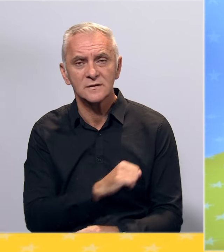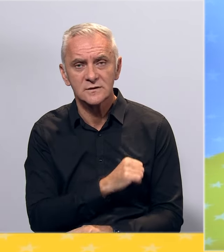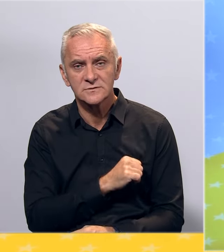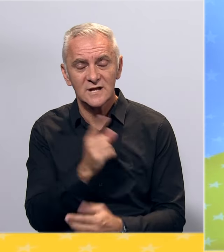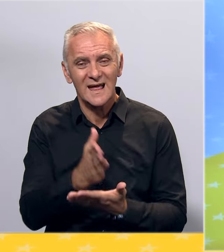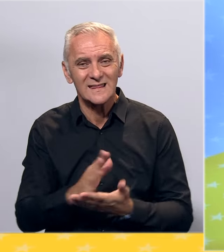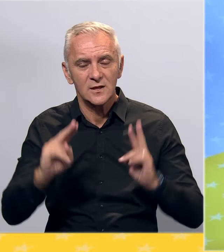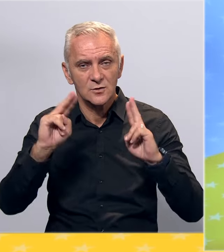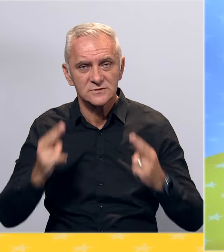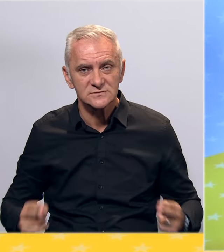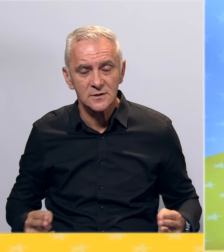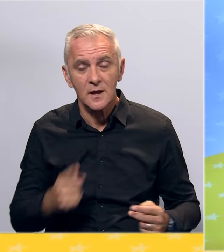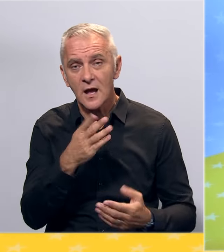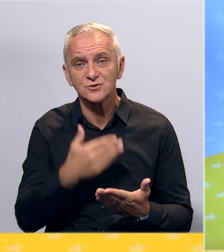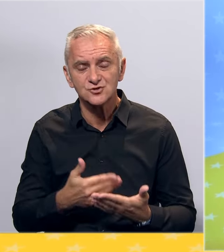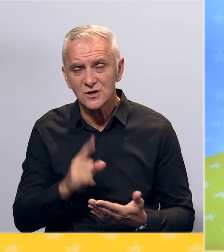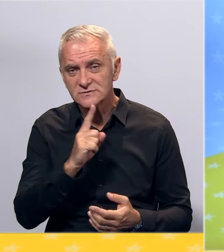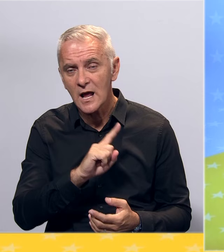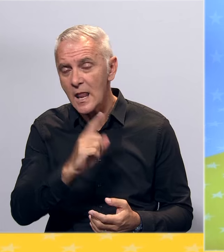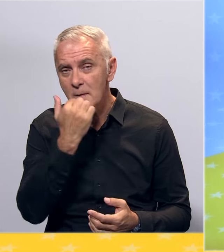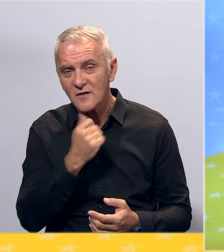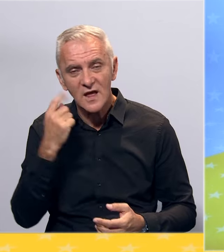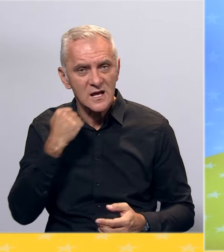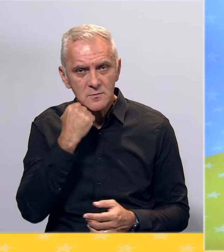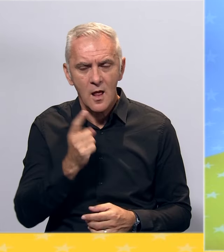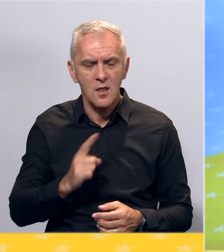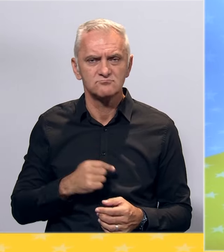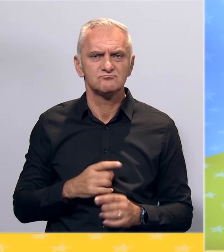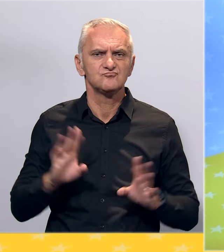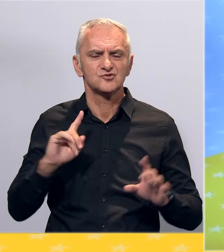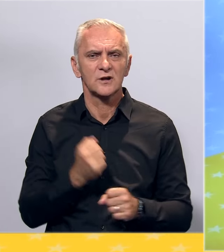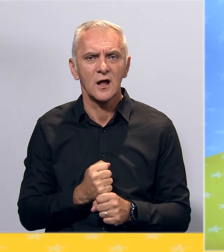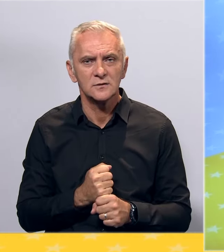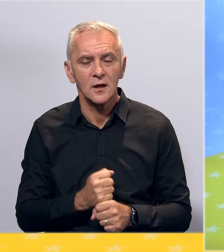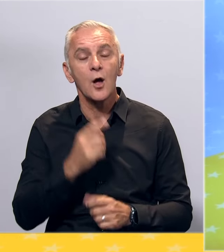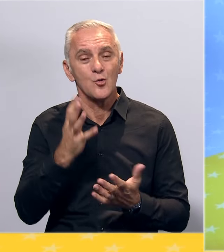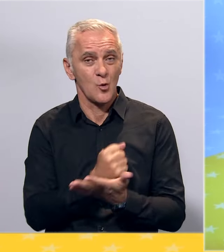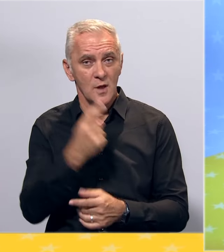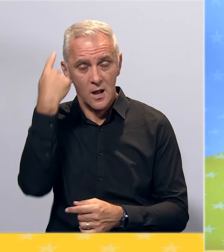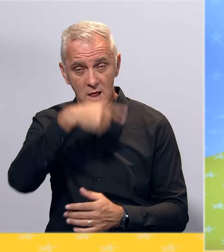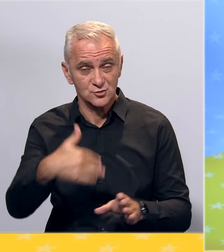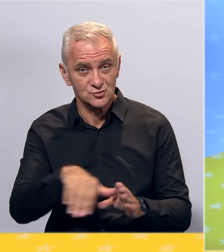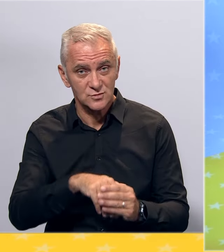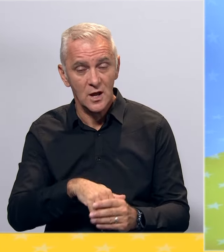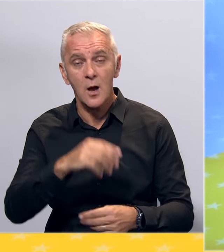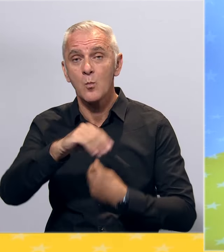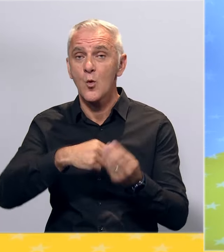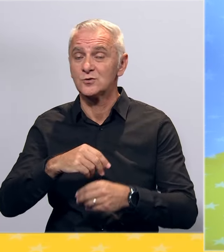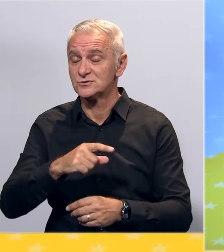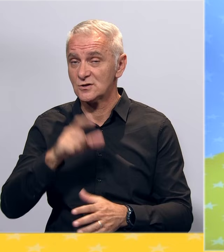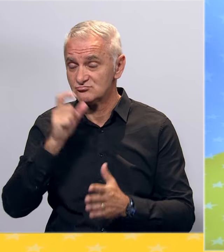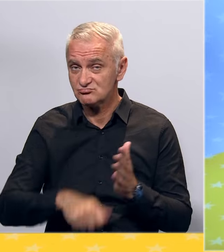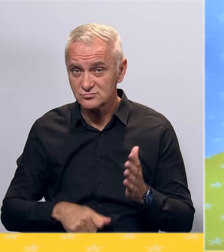sistema zbog činjenice da na nepravdu i kriminal neće reagovati. Zbog toga dobit će lično zaposljenje, zaposljenje nekog člana proroce,